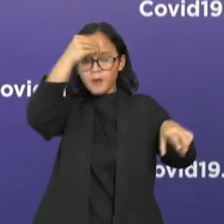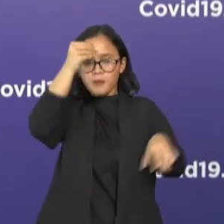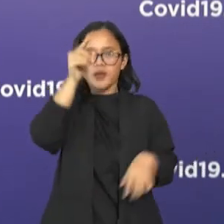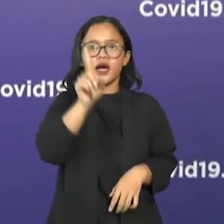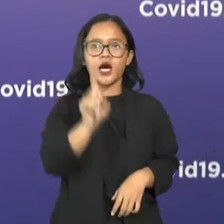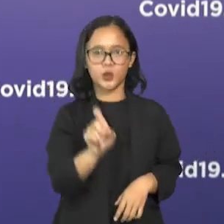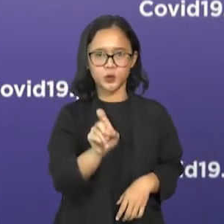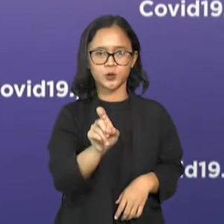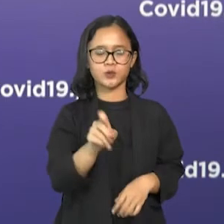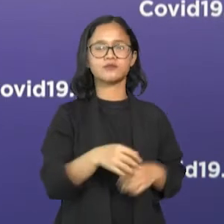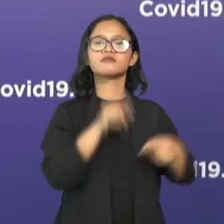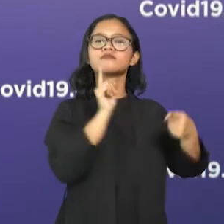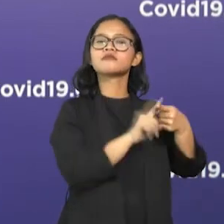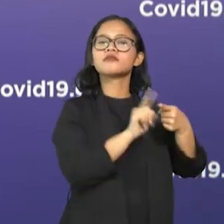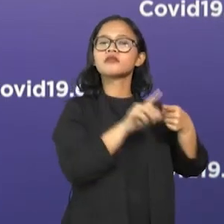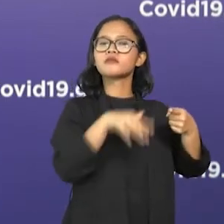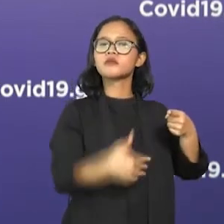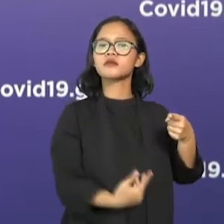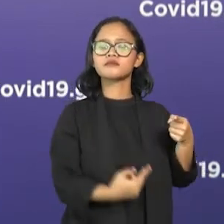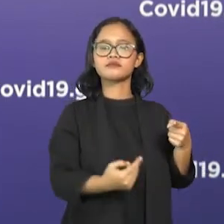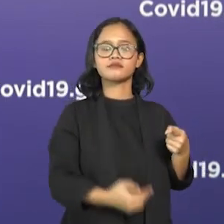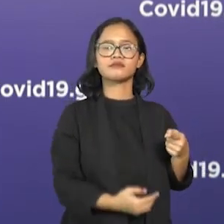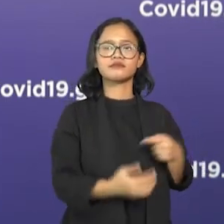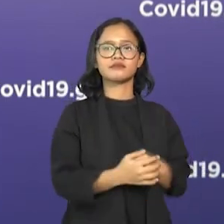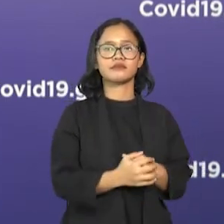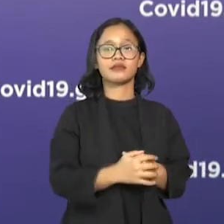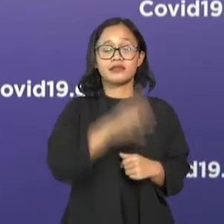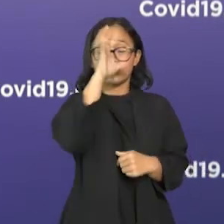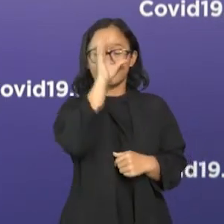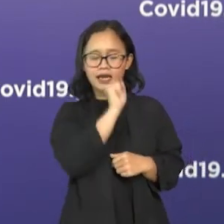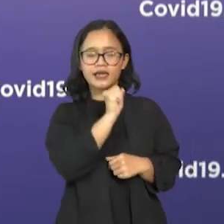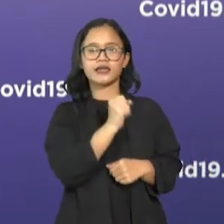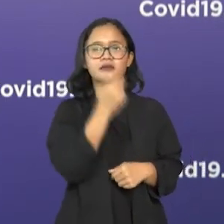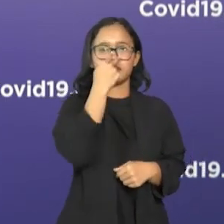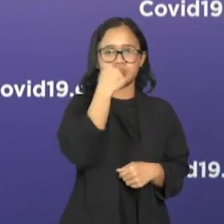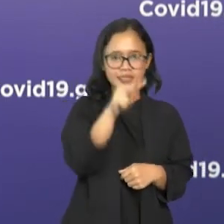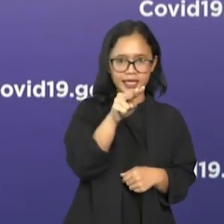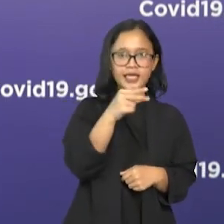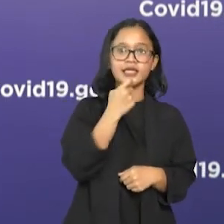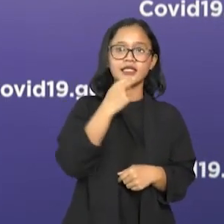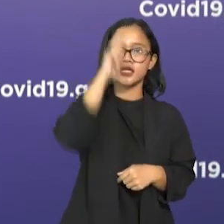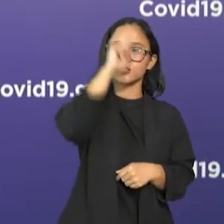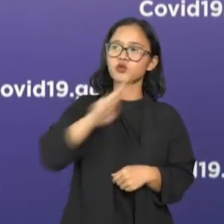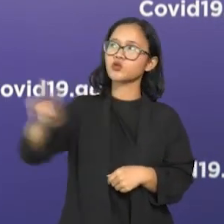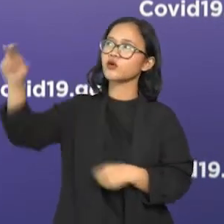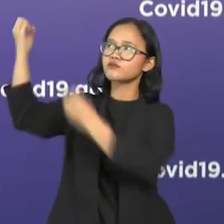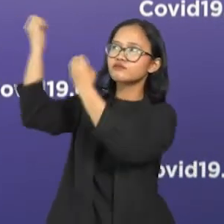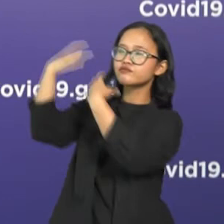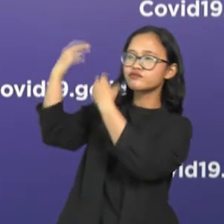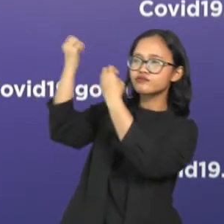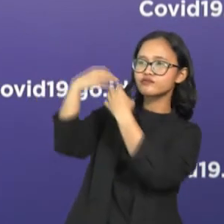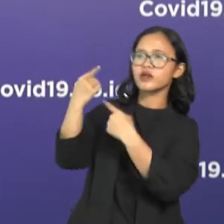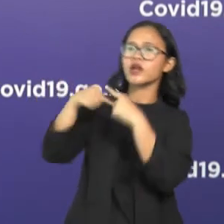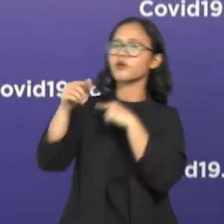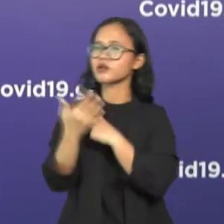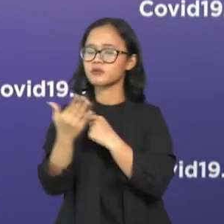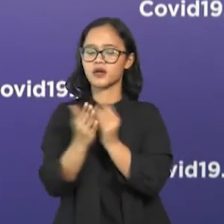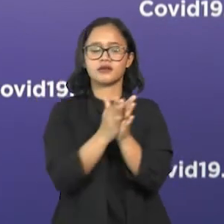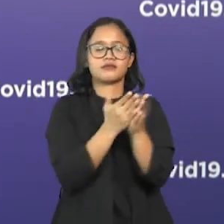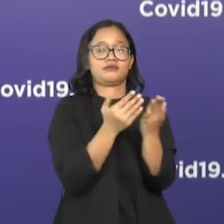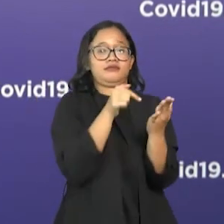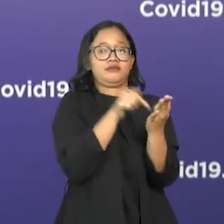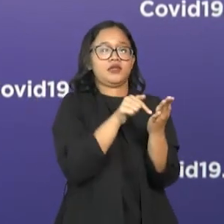kita harus yakin dan percaya terhadap ajaran-ajaran Tuhan, melalui kitab suci Weda, yang akan